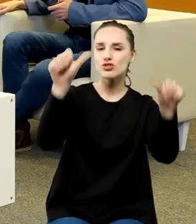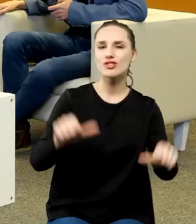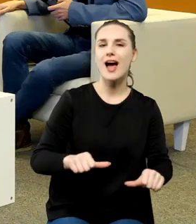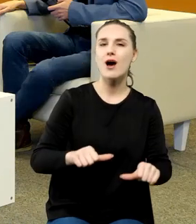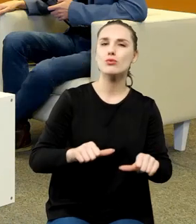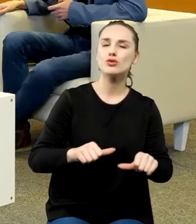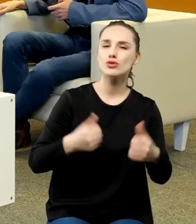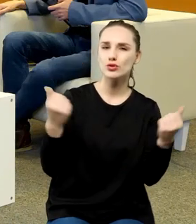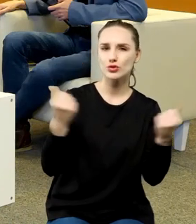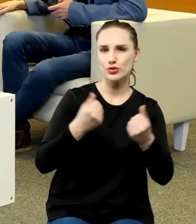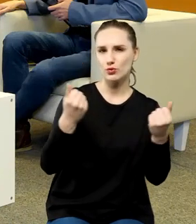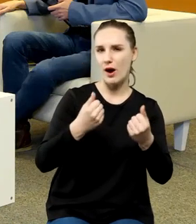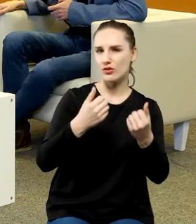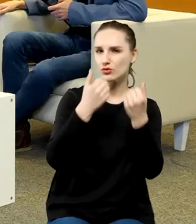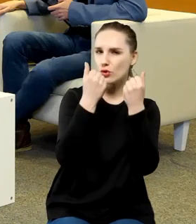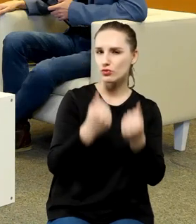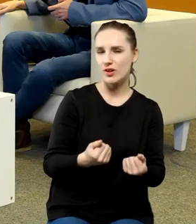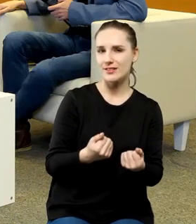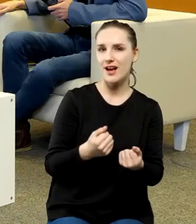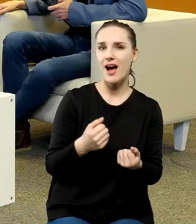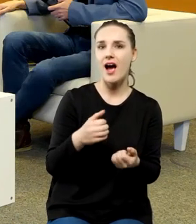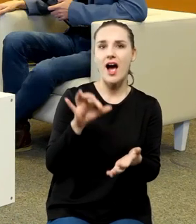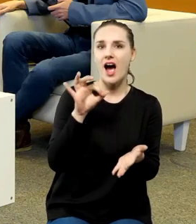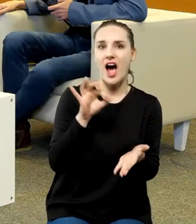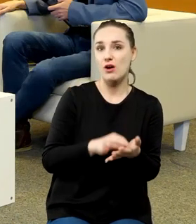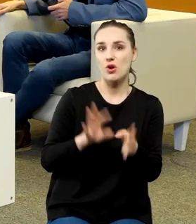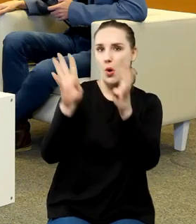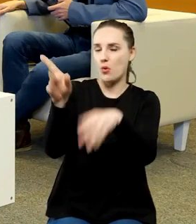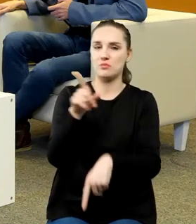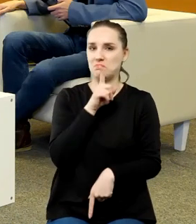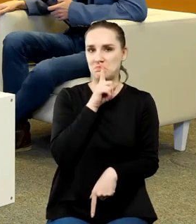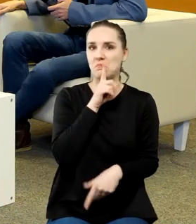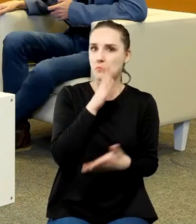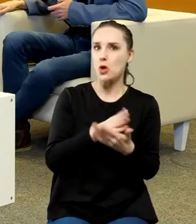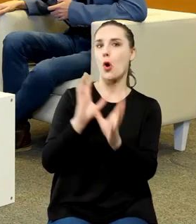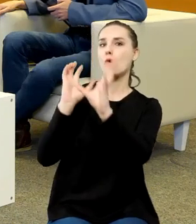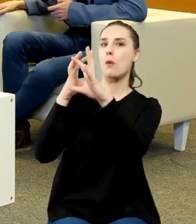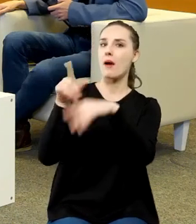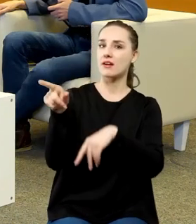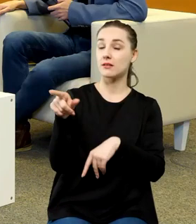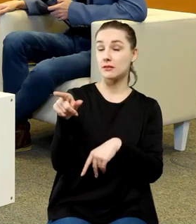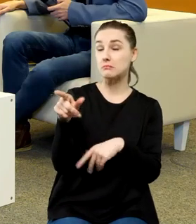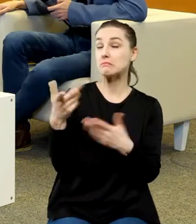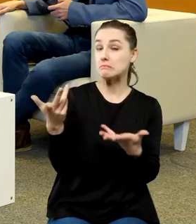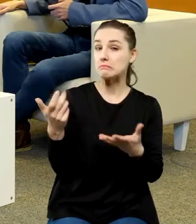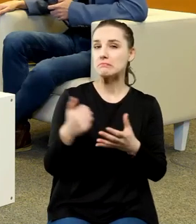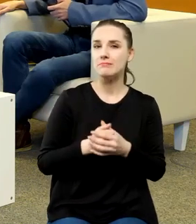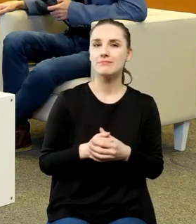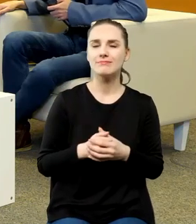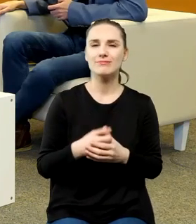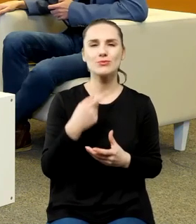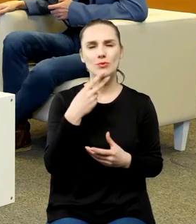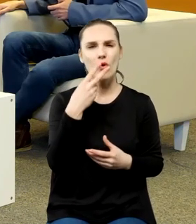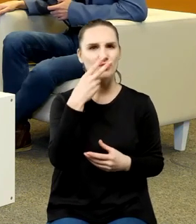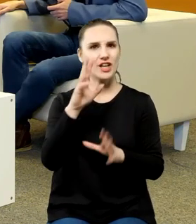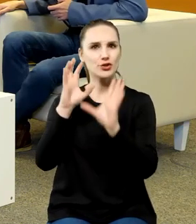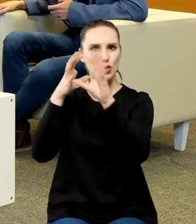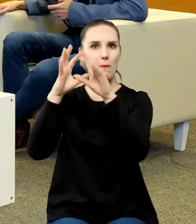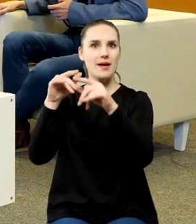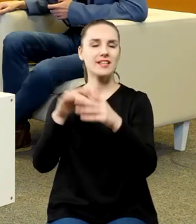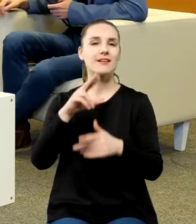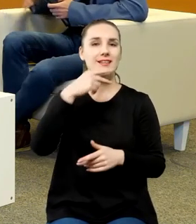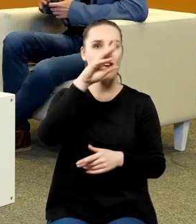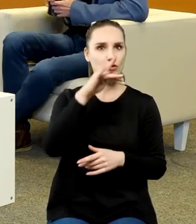ciążenia, w tym wypadku nie został przywołany tylko Kopernik. A więc ten Kopernik gdzieś tam klikał w głowie przynajmniej Newton.